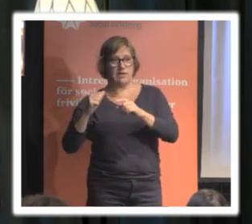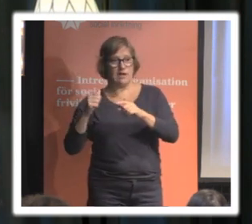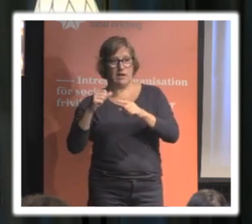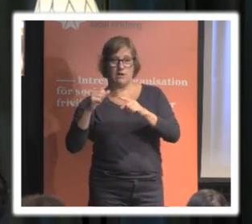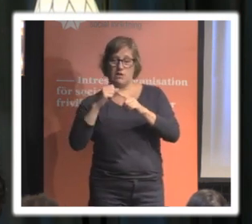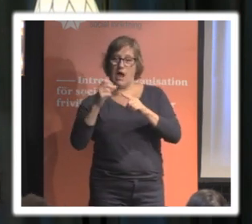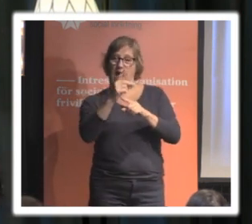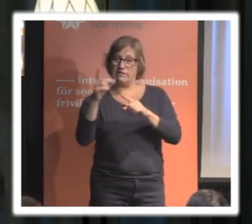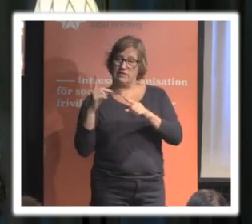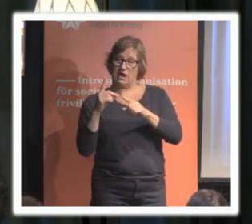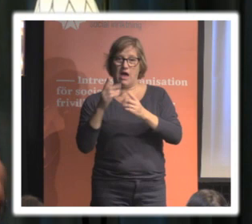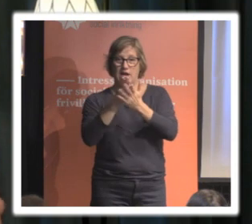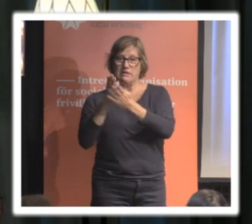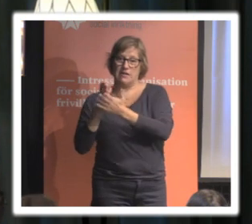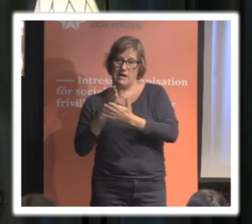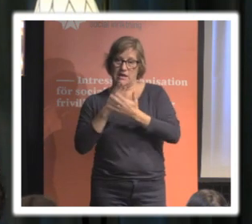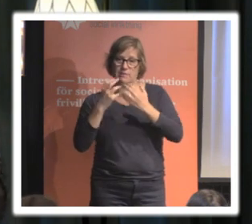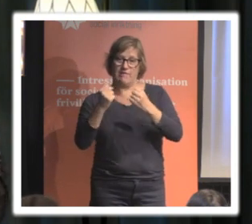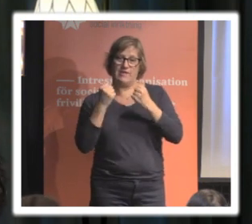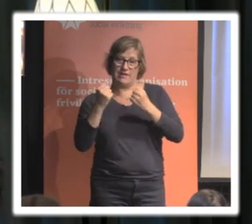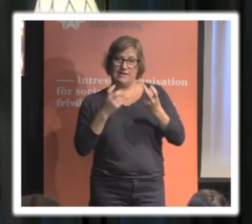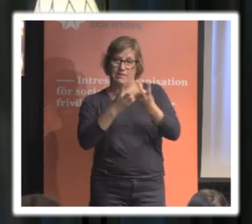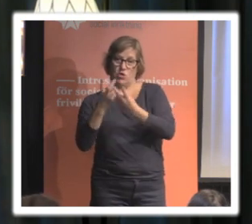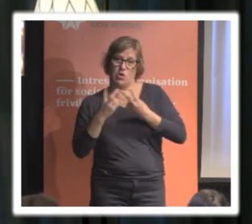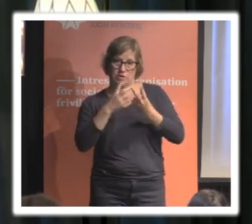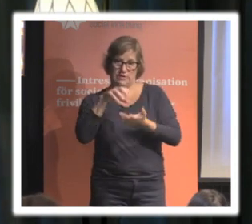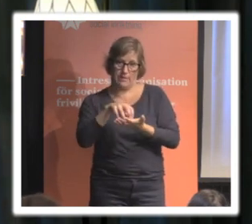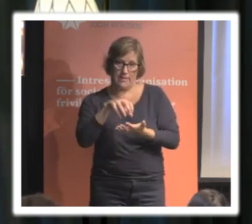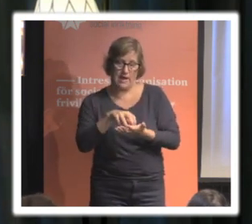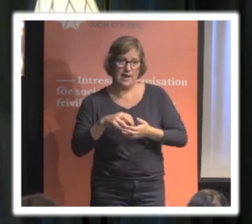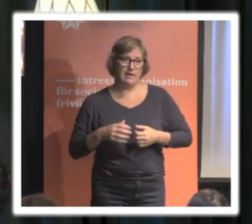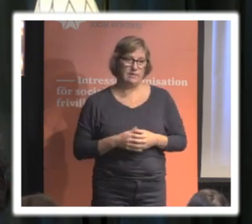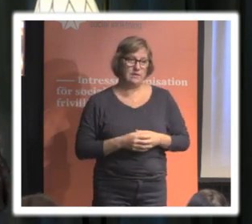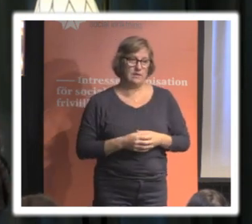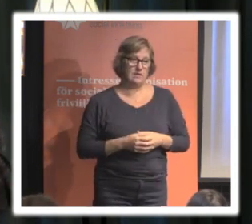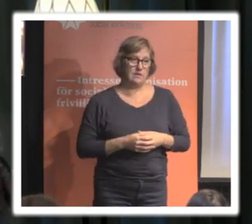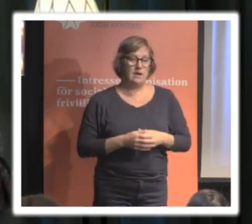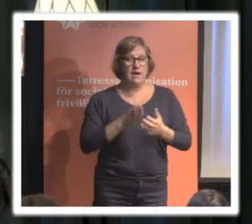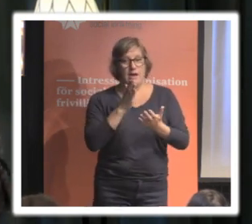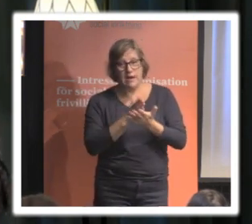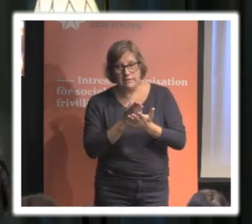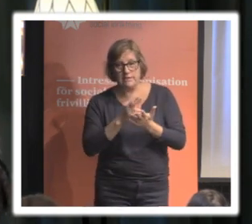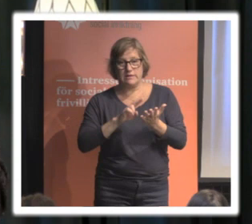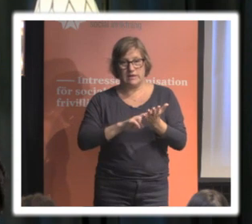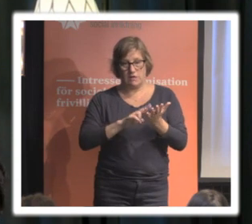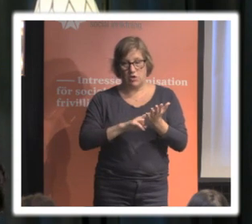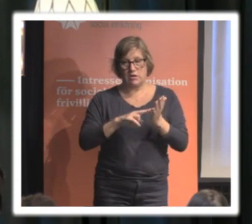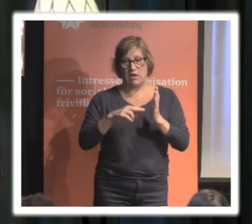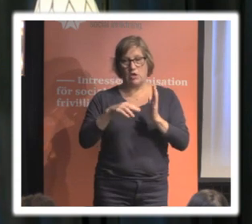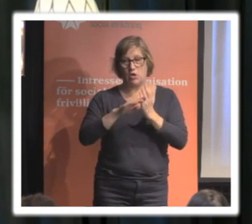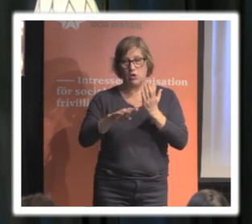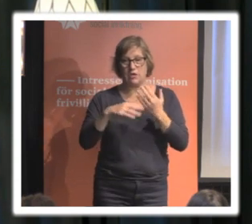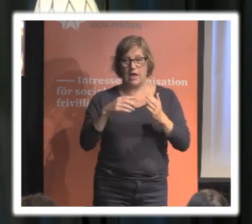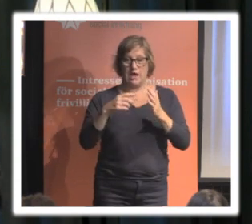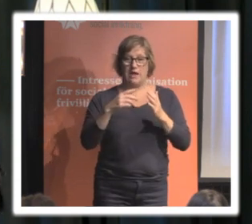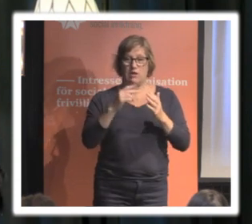rättigheter som är viktiga i ett demokratiskt samhälle. Rätten till dataskydd är kodifierad i EU